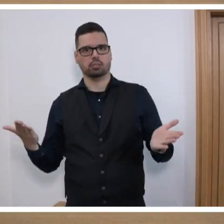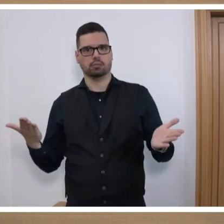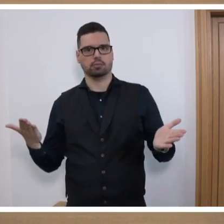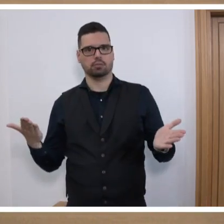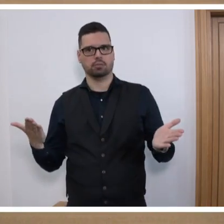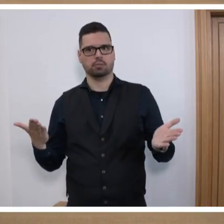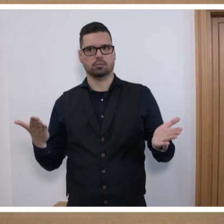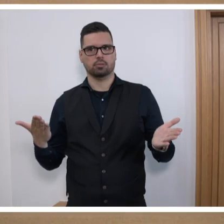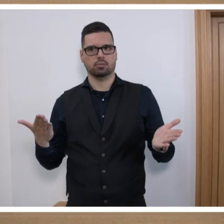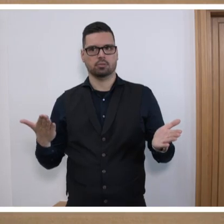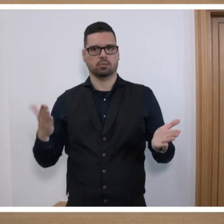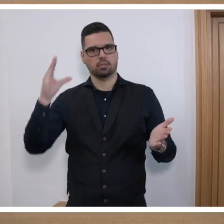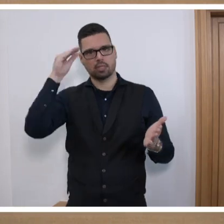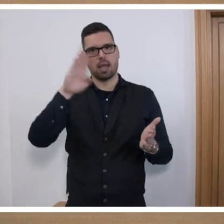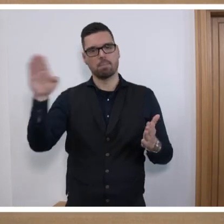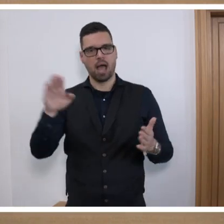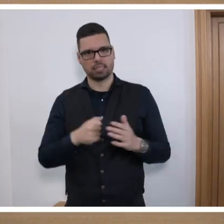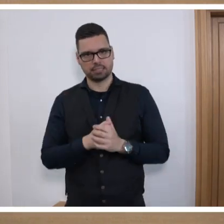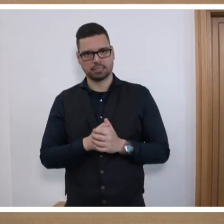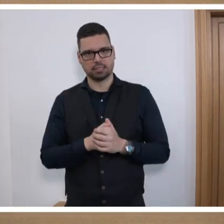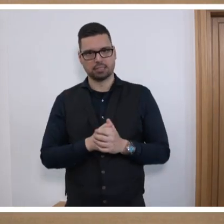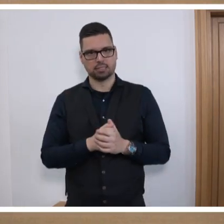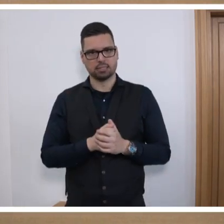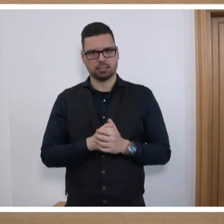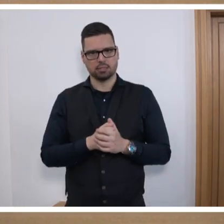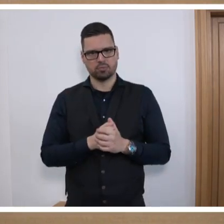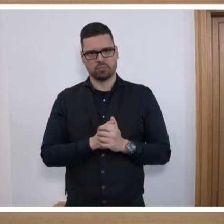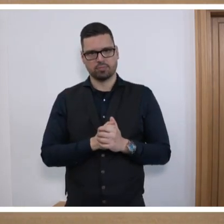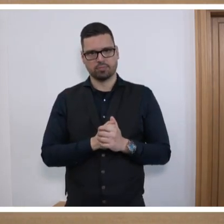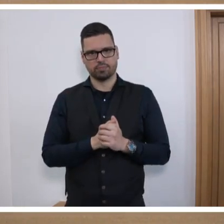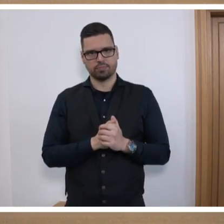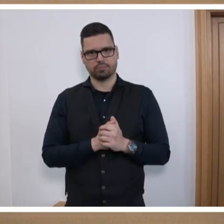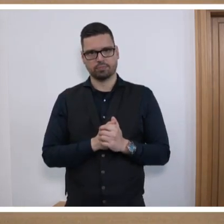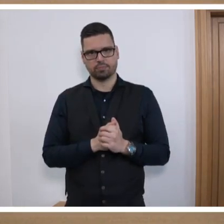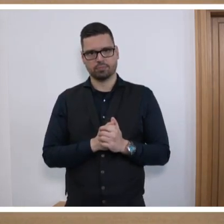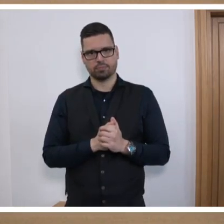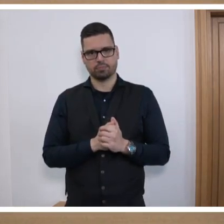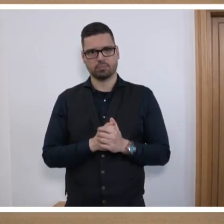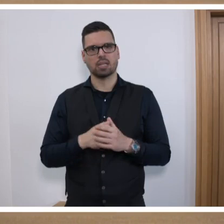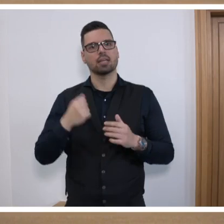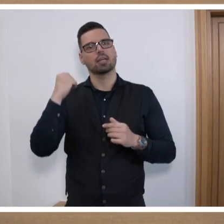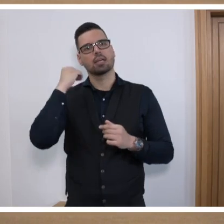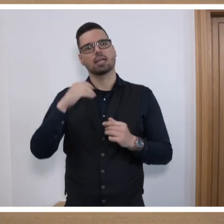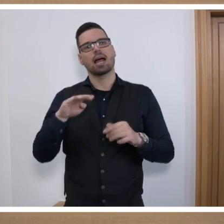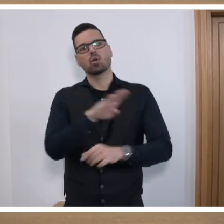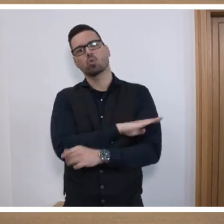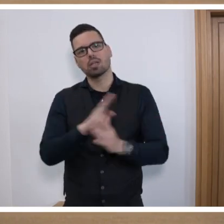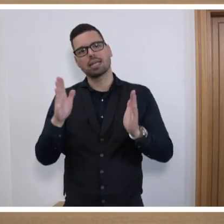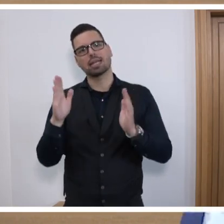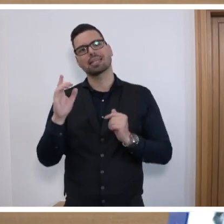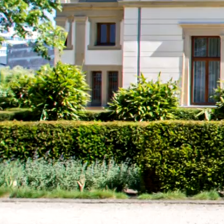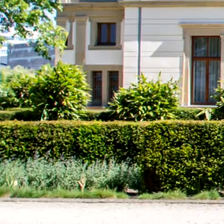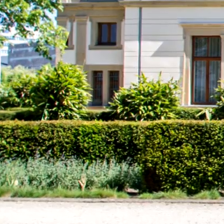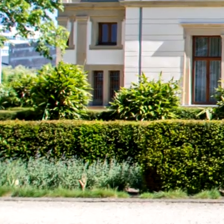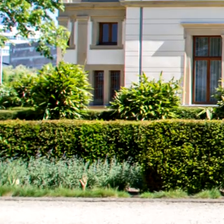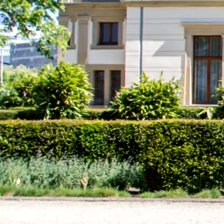Herr Barke, das wäre so ein Werk, was Sie sich vielleicht mal oder andere... Herr Kollege Dörr, Ihre Redezeit ist zu